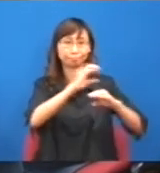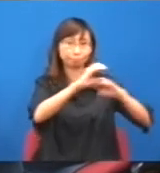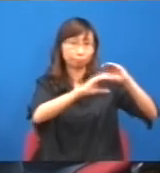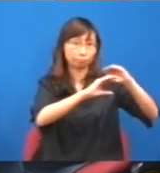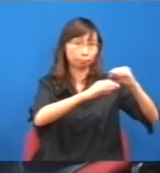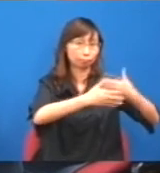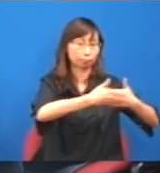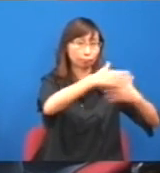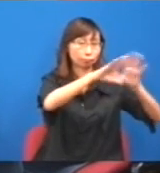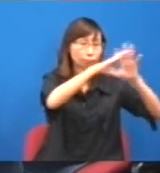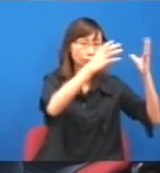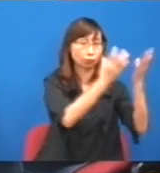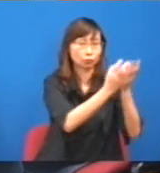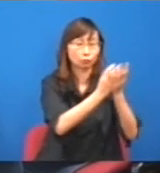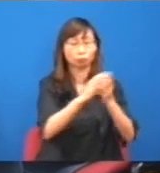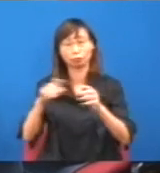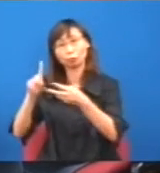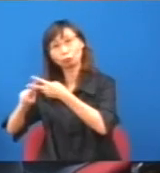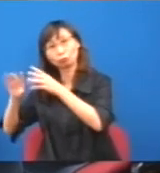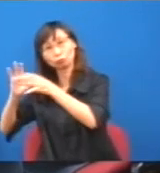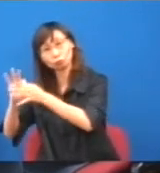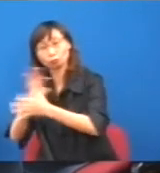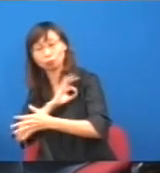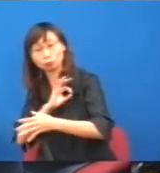民建聯和工人會贊成它那個,